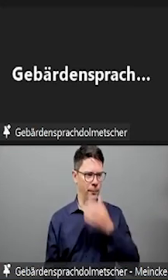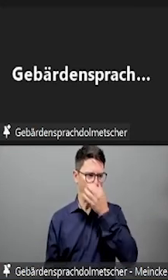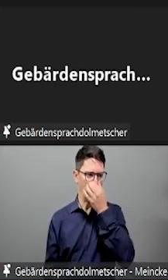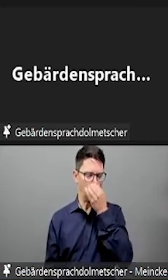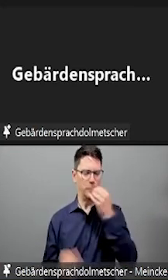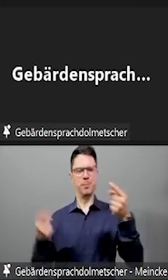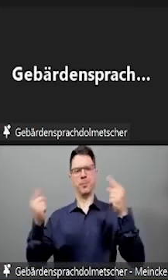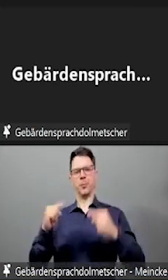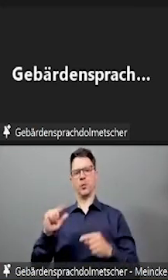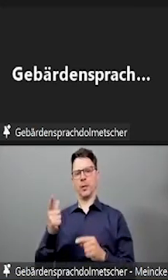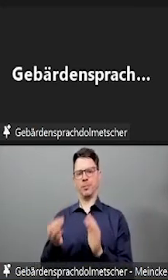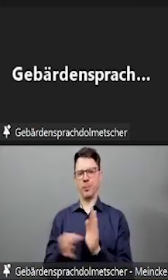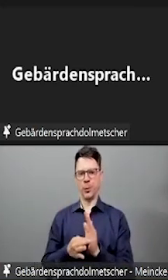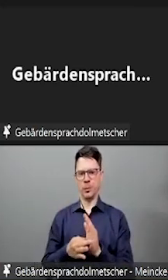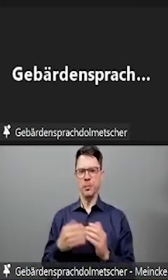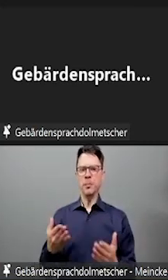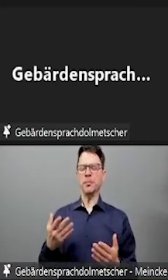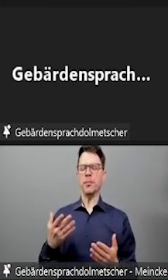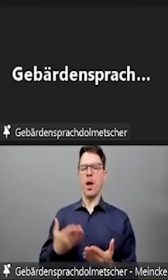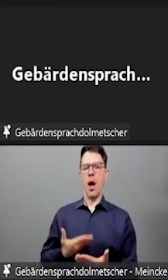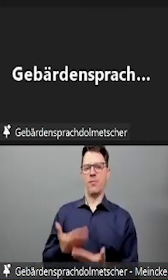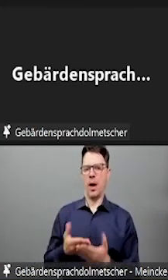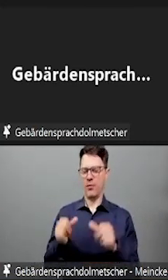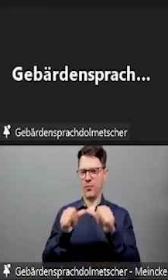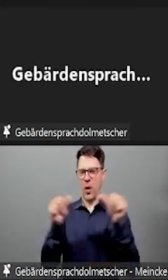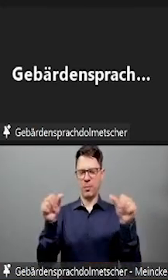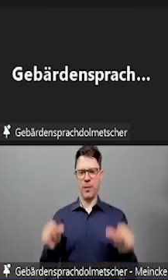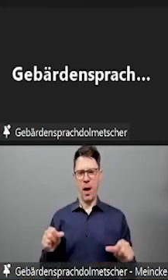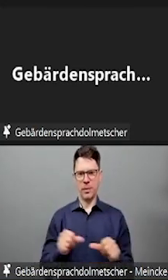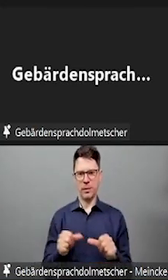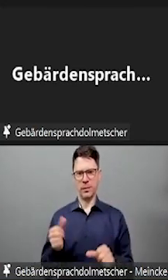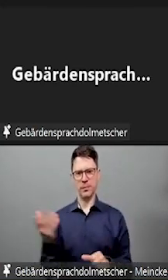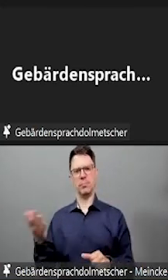Bearbeitungstechnik und Reihenfolge oder auch der sprachlichen Gestaltung.